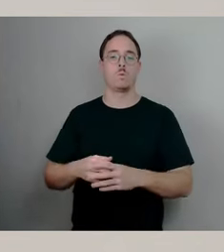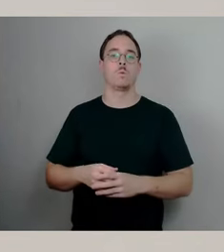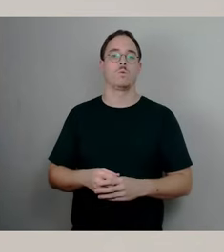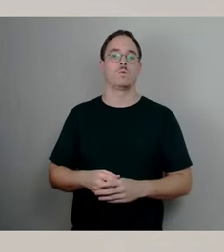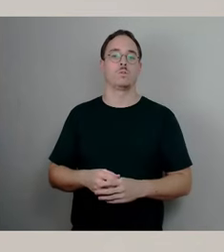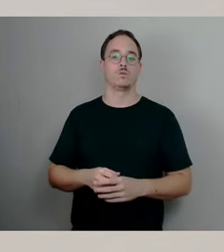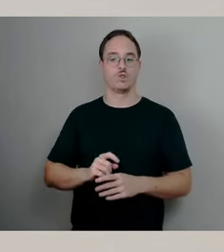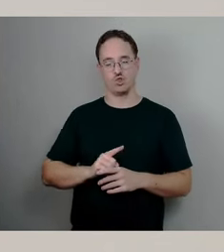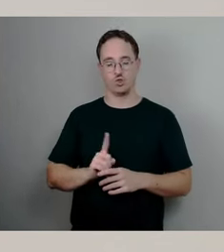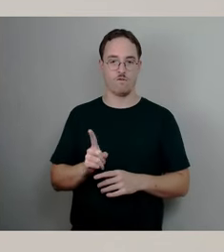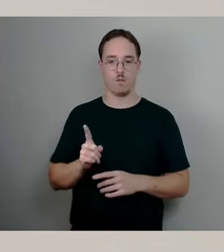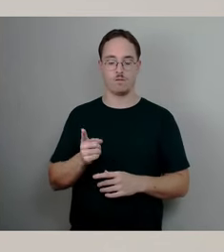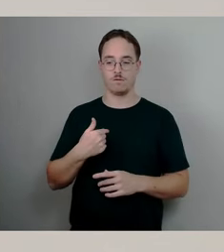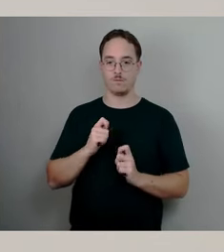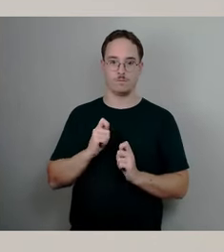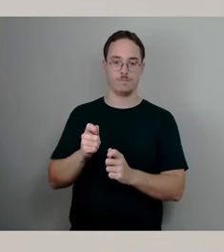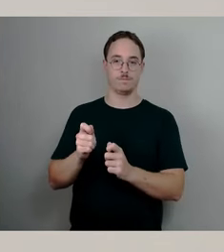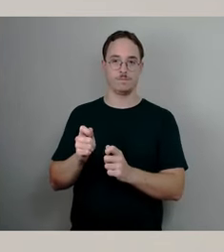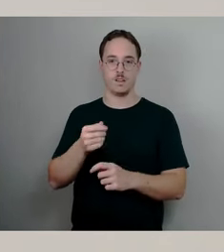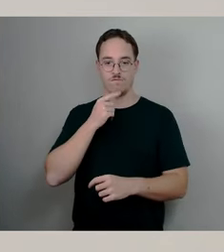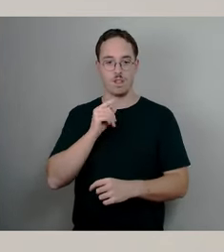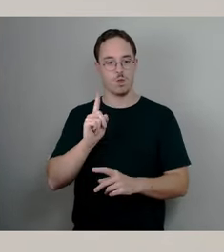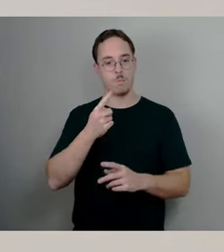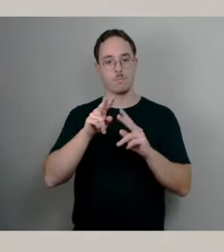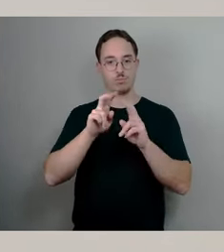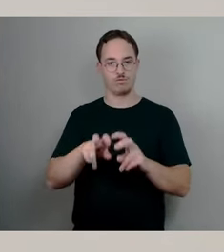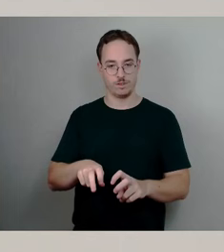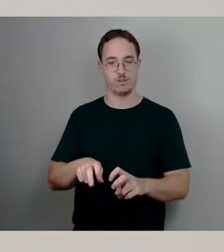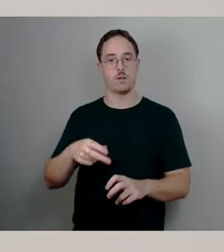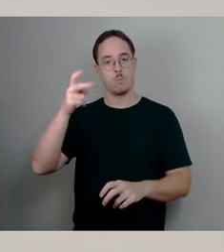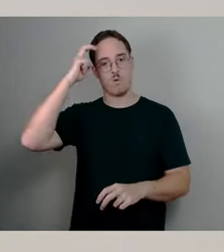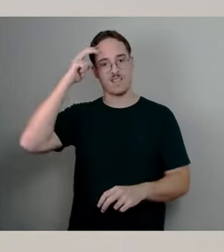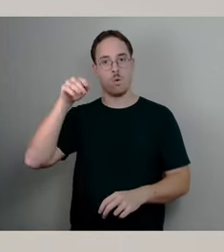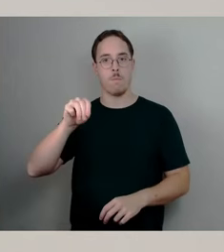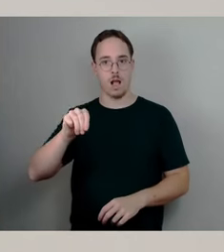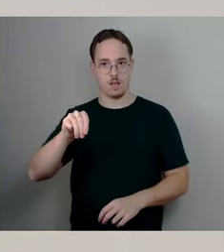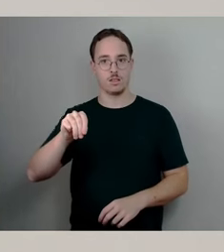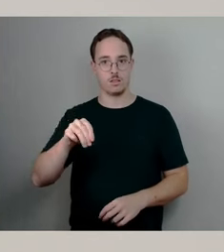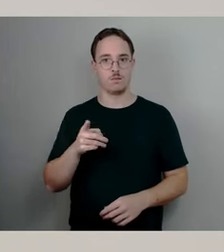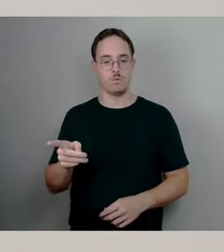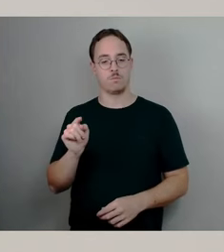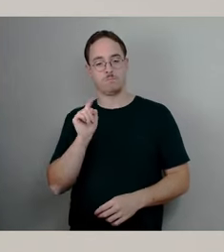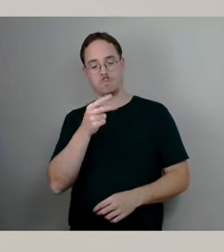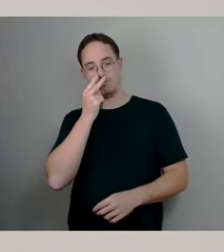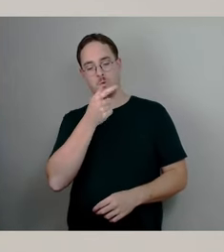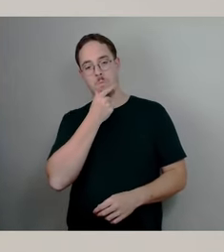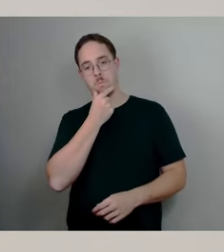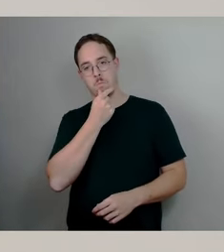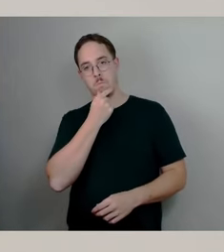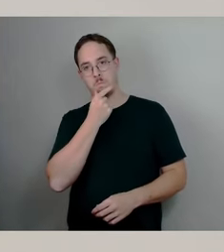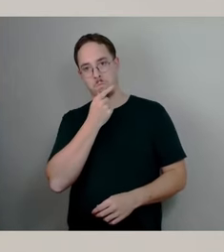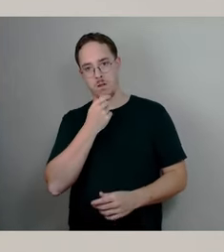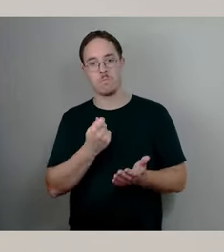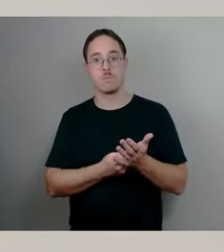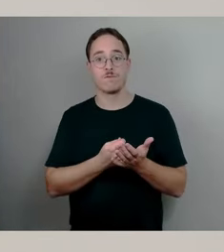Unterlagen und Entscheidungen in auf die Karoderbrücke sichtet und fachlich bewertet. Und am 11. September, den